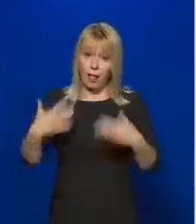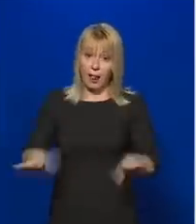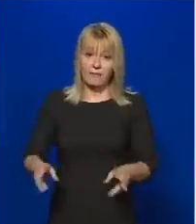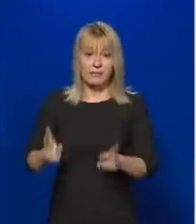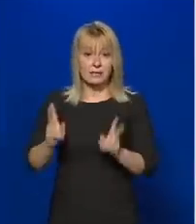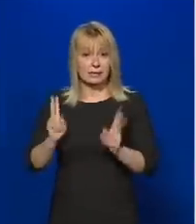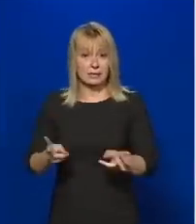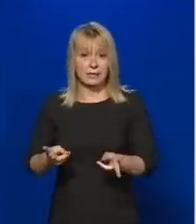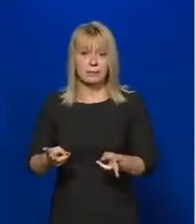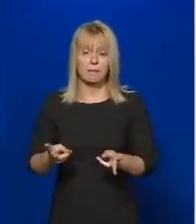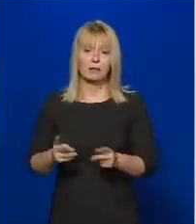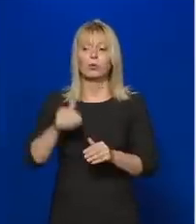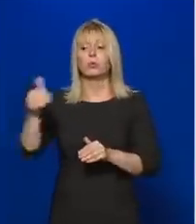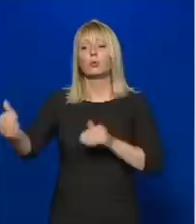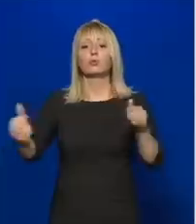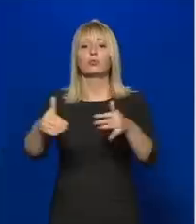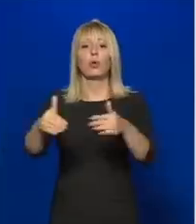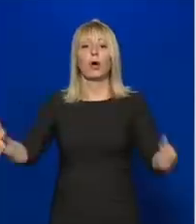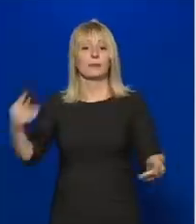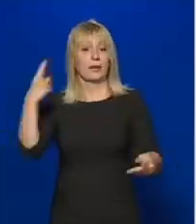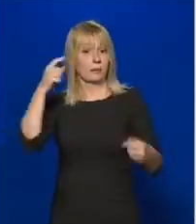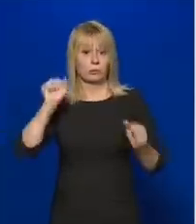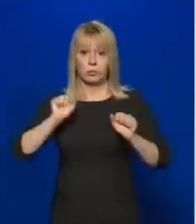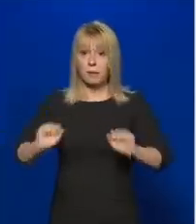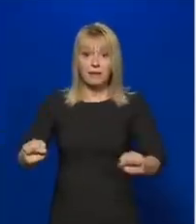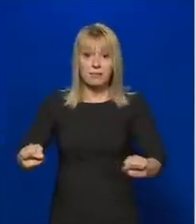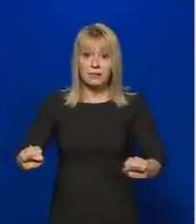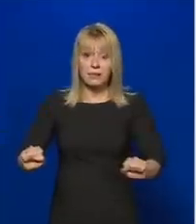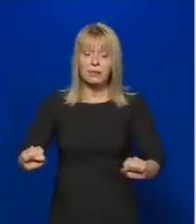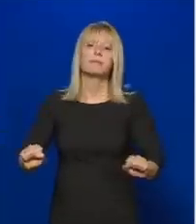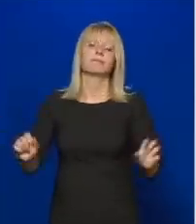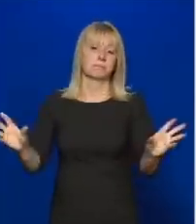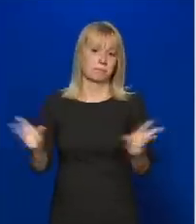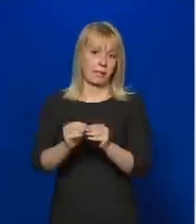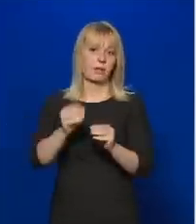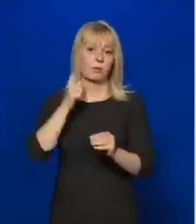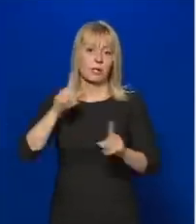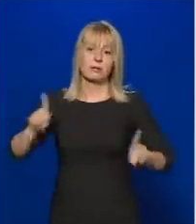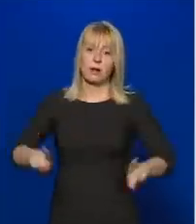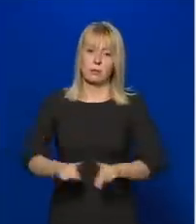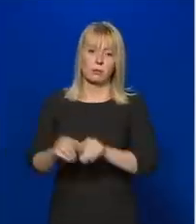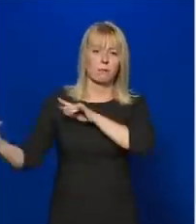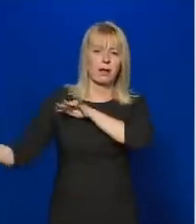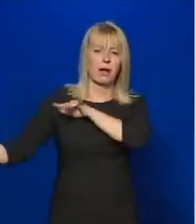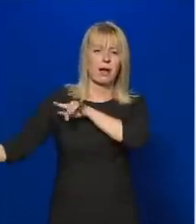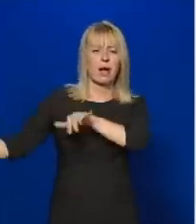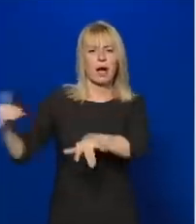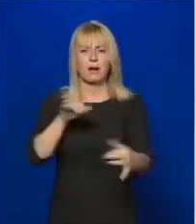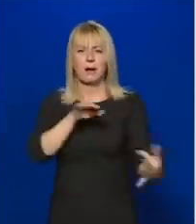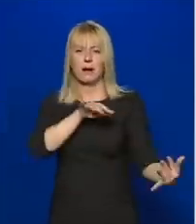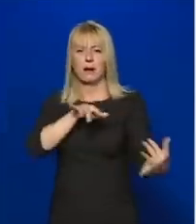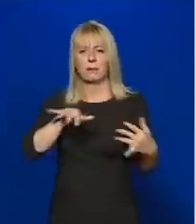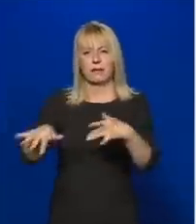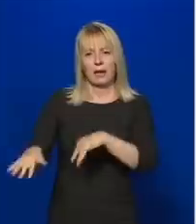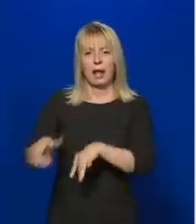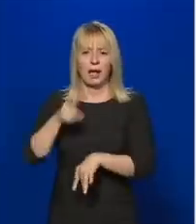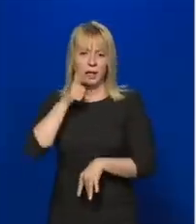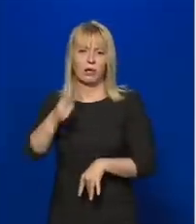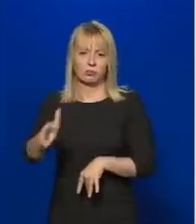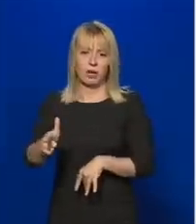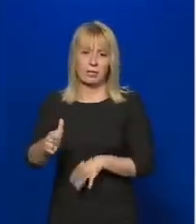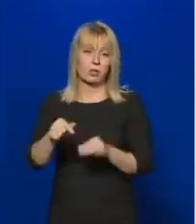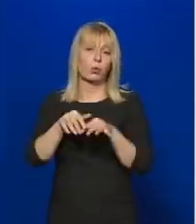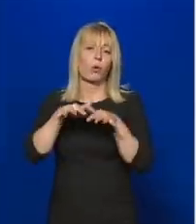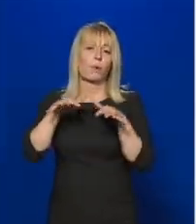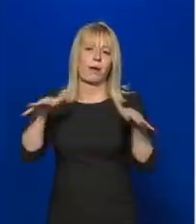képességét, hogy a külső határait meg tudja védeni, az együttjár azzal, hogy azonnal tömeges migrációs nyomás fog bekövetkezni, hiszen